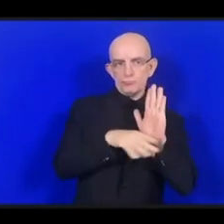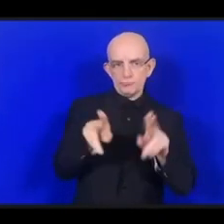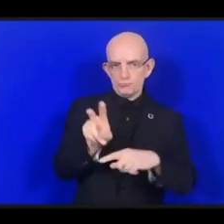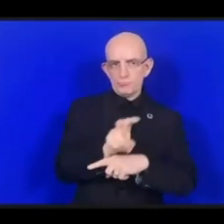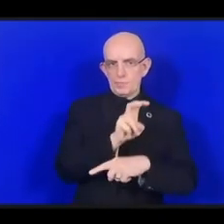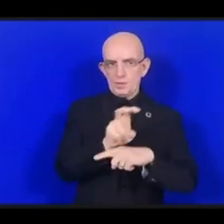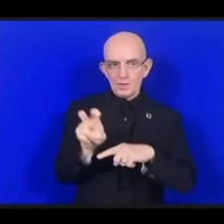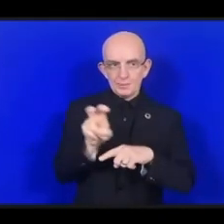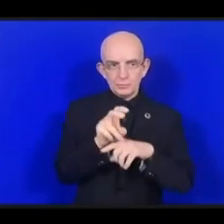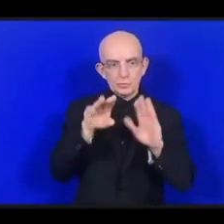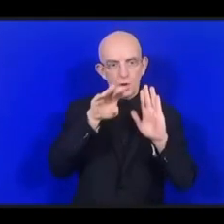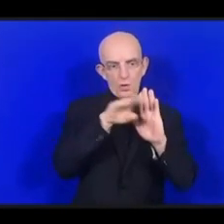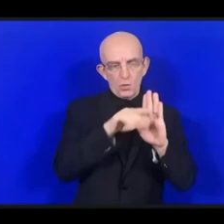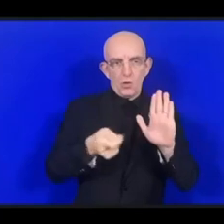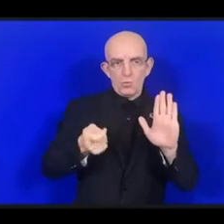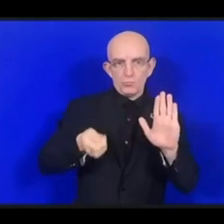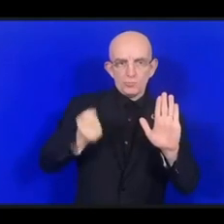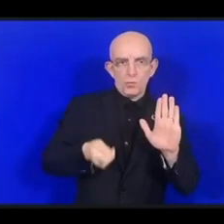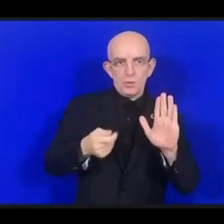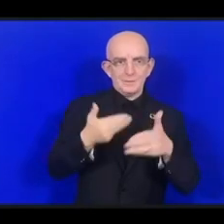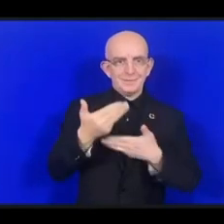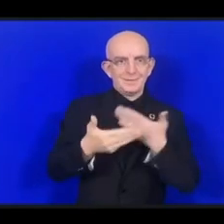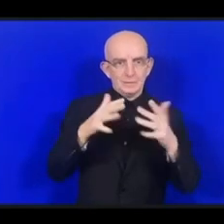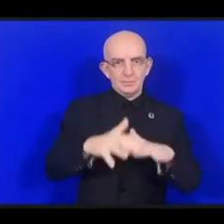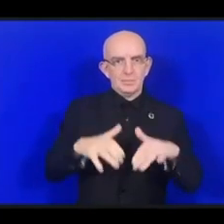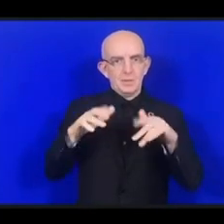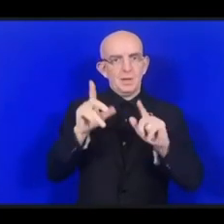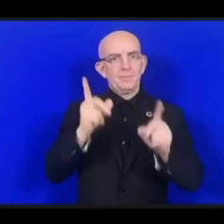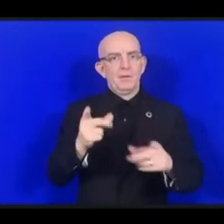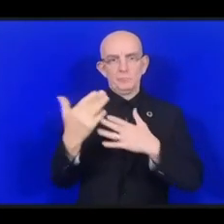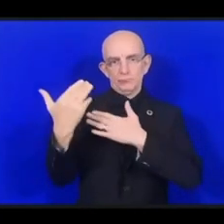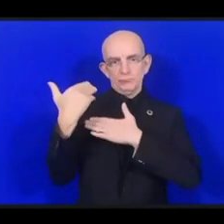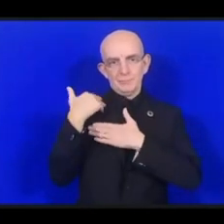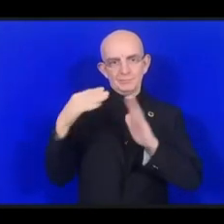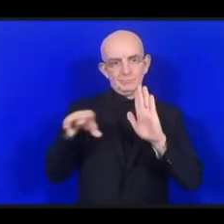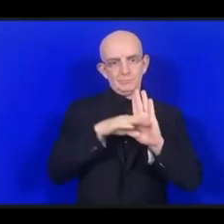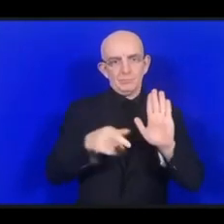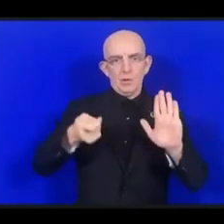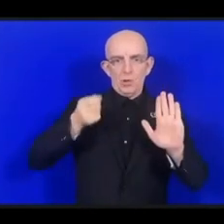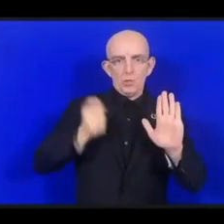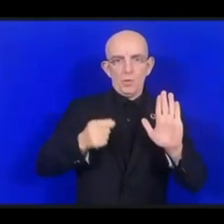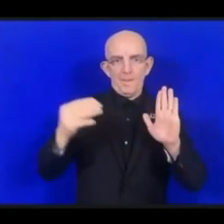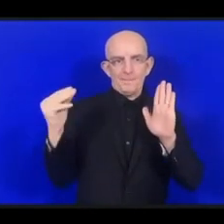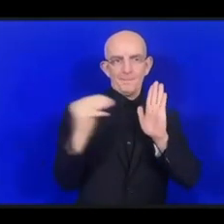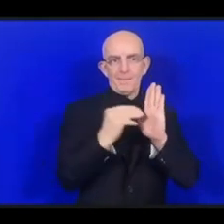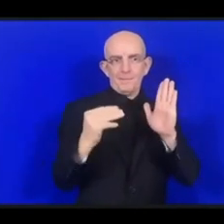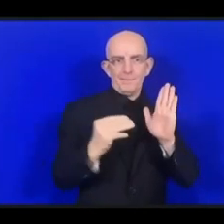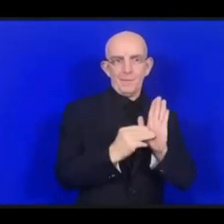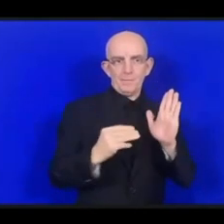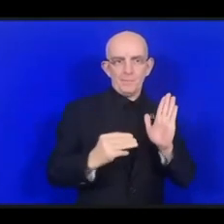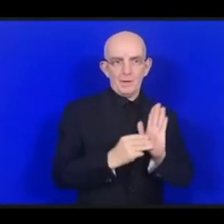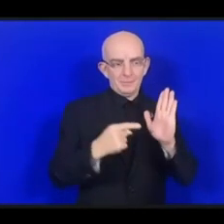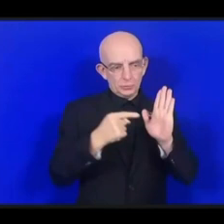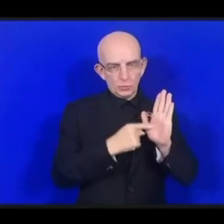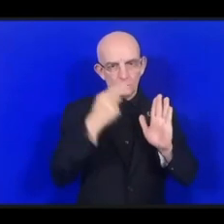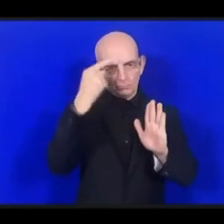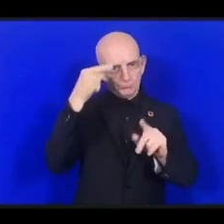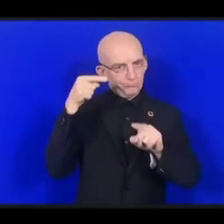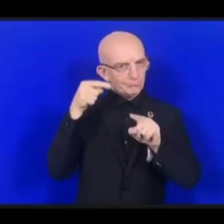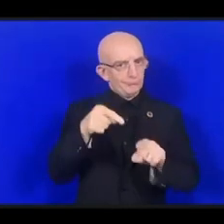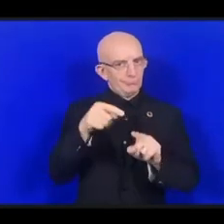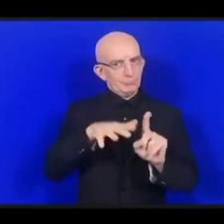национальных интересов. Однако, как только мы подходим к законодательному процессу, мы должны четко понимать,